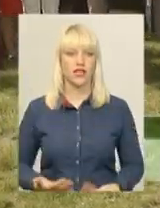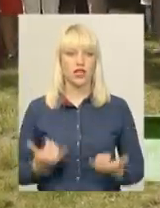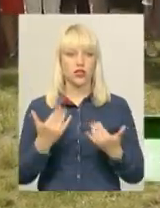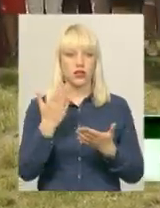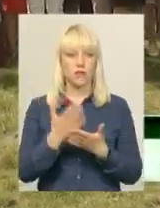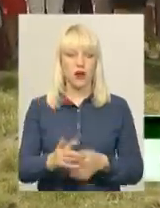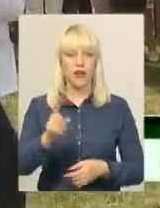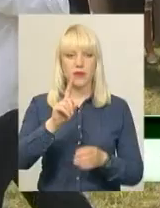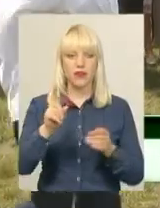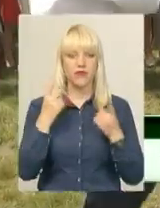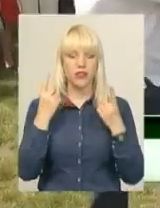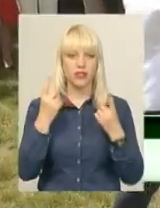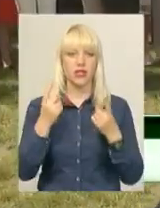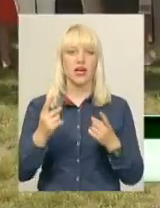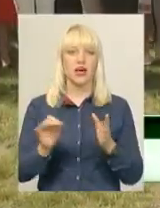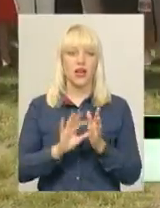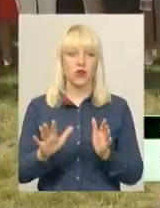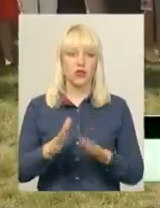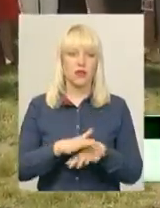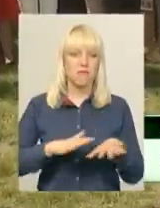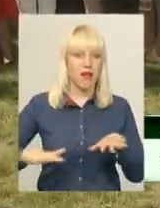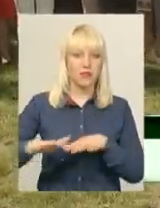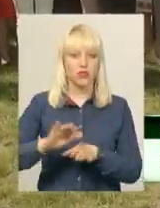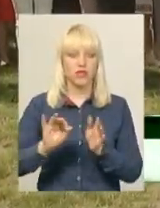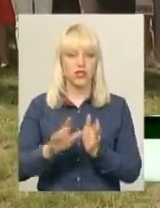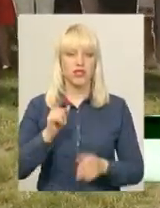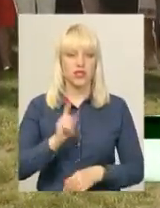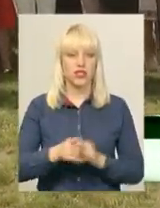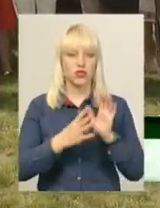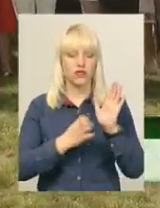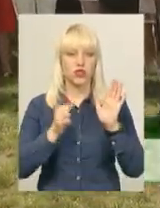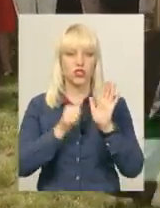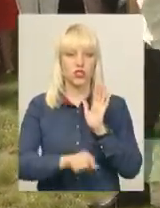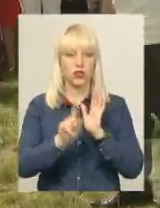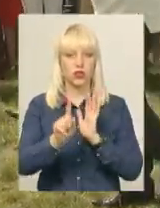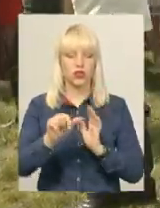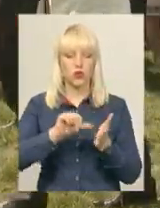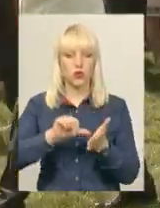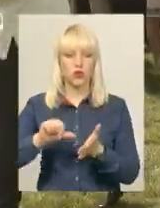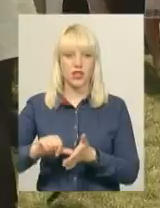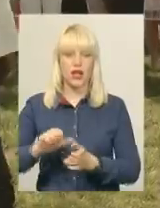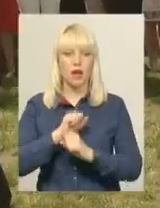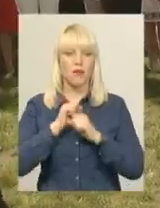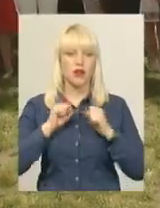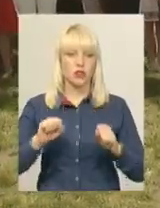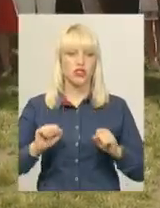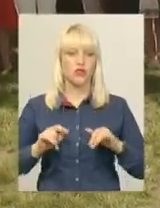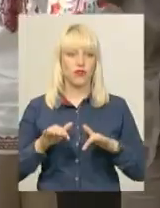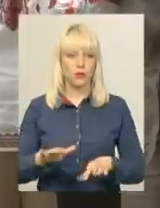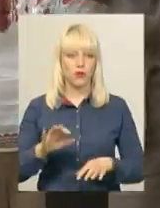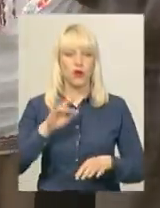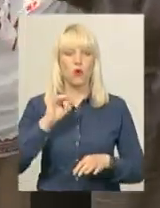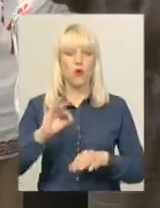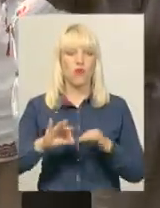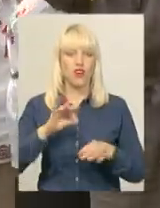грандіозний рекорд, один із найбільш масових рекордів, а саме 1961 учасник патріотичного флешмобу у вишиванках.